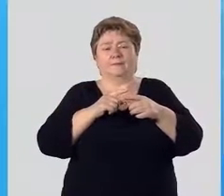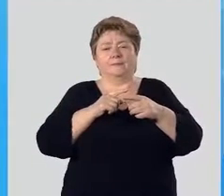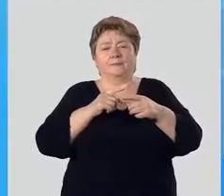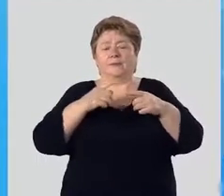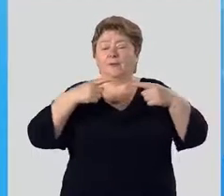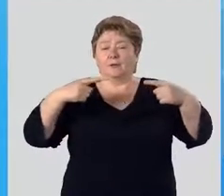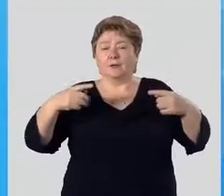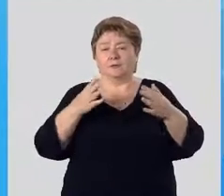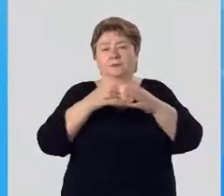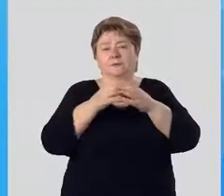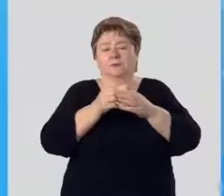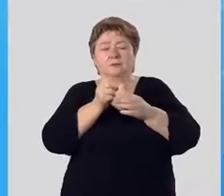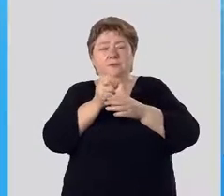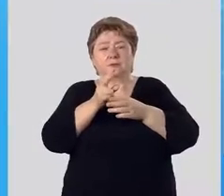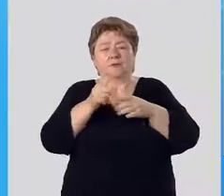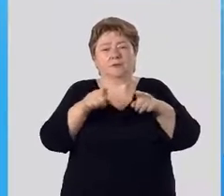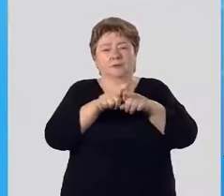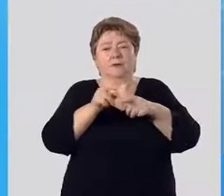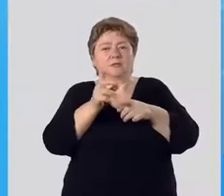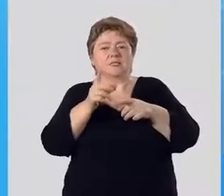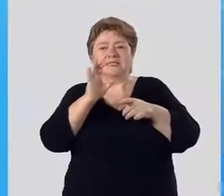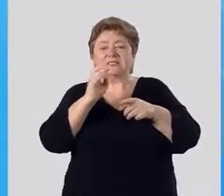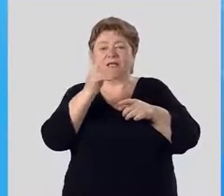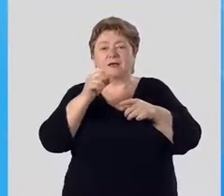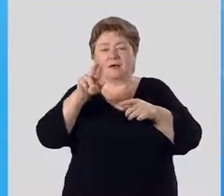Некоторые виды выстреливают ими как снарядами.